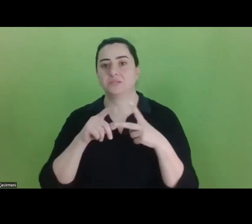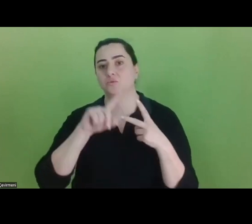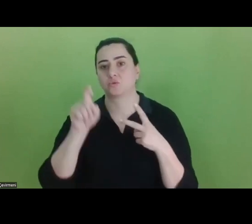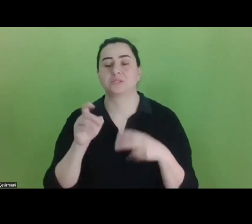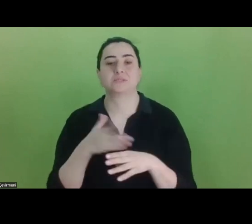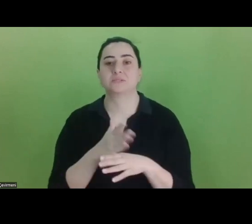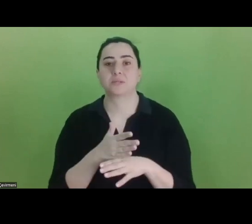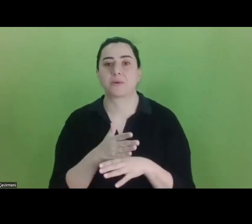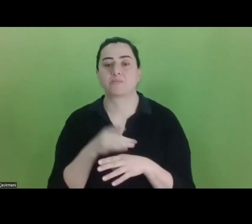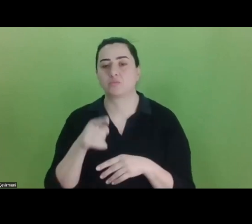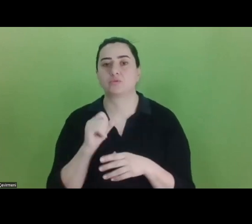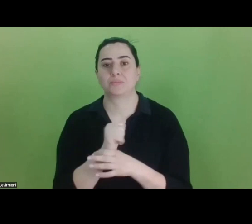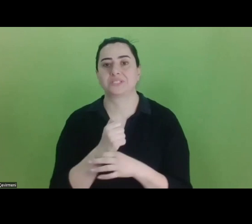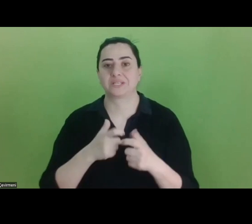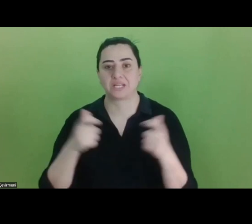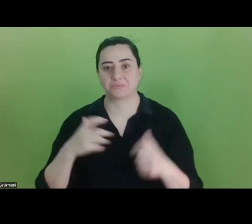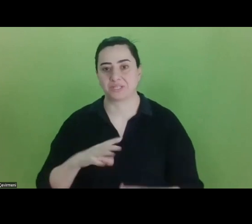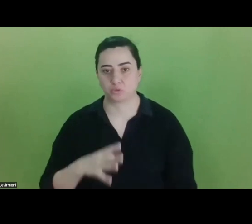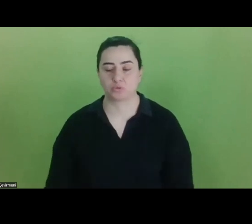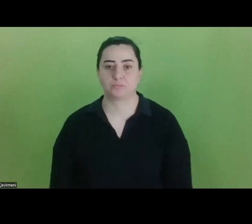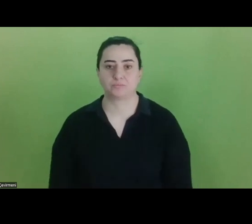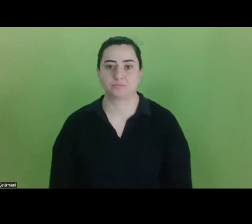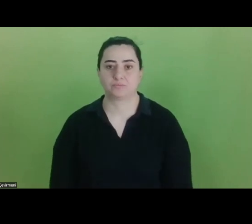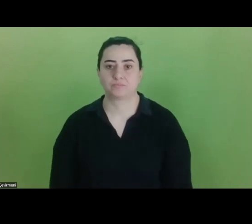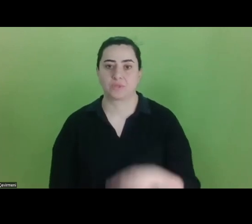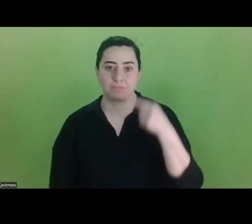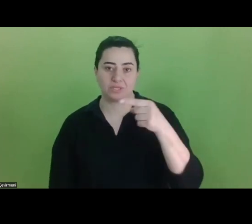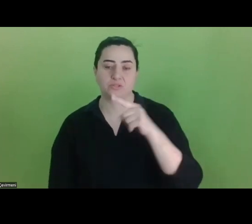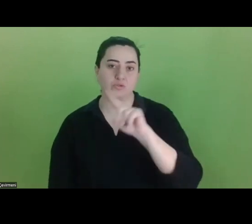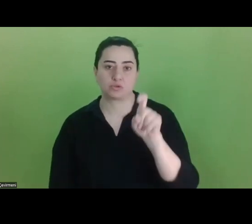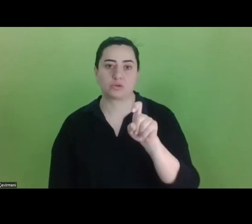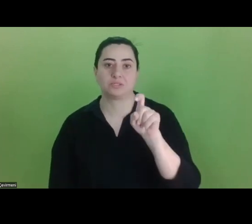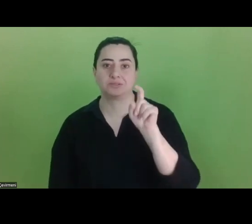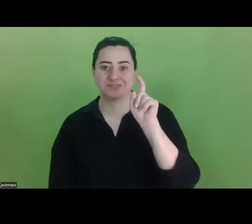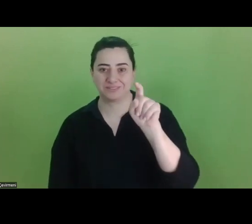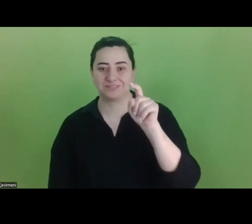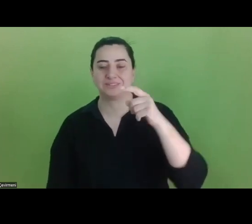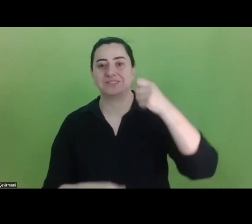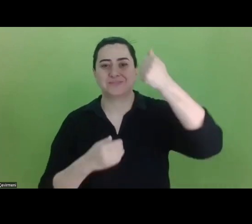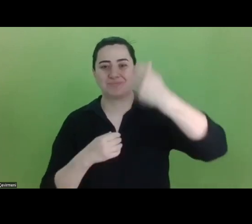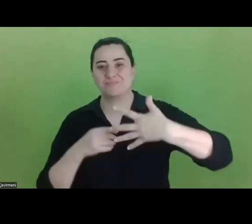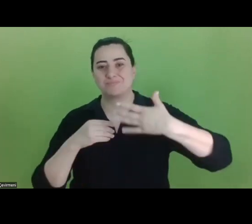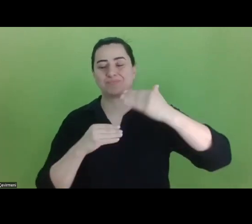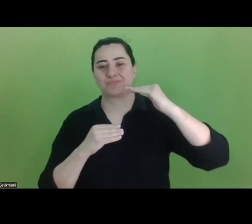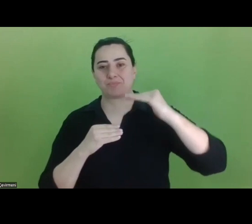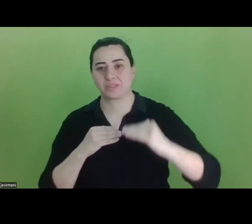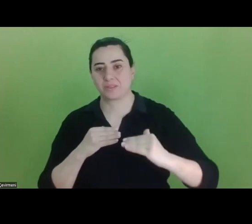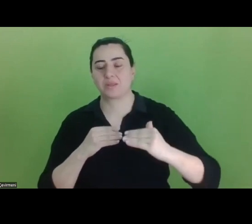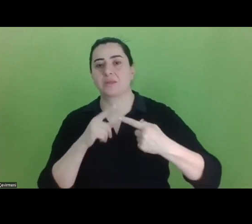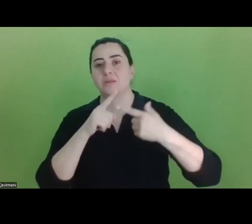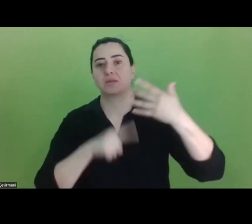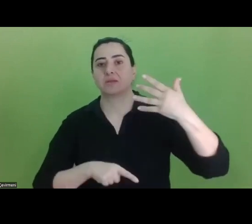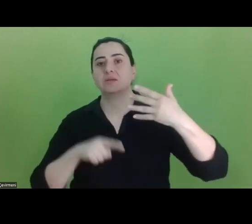neden özellikle bu becerileri geliştirmek istiyorsunuz? Yukarıda birinci soruda işaretledikteniz şıkları yine toparlanma